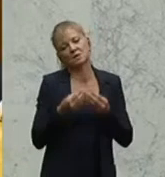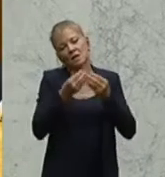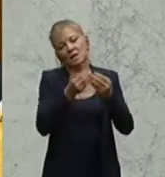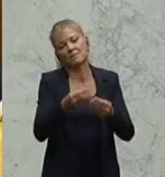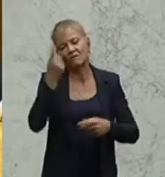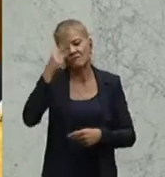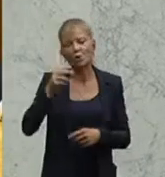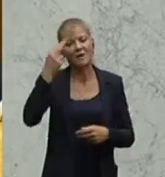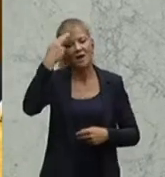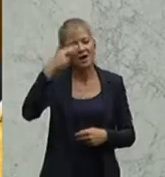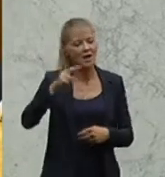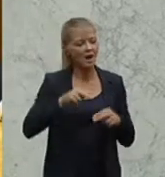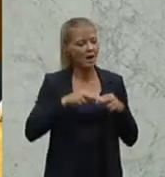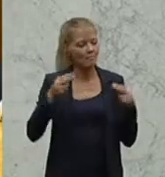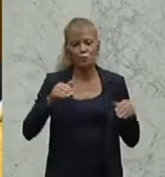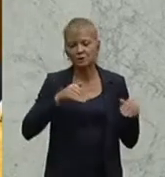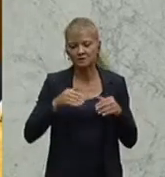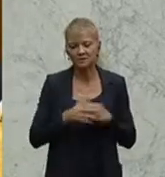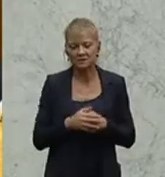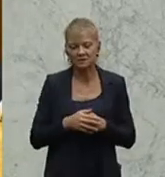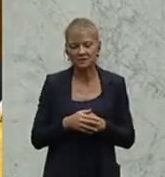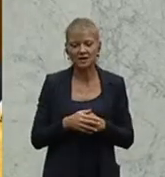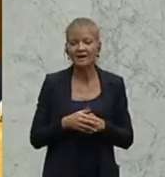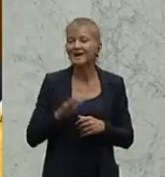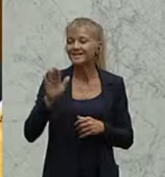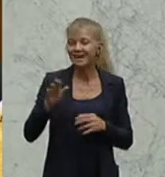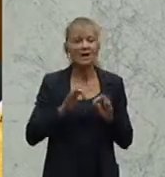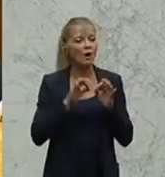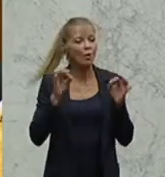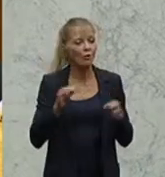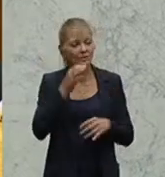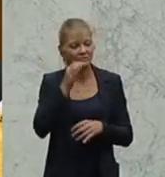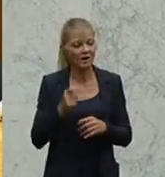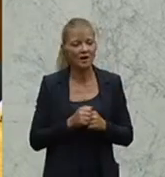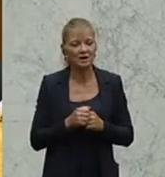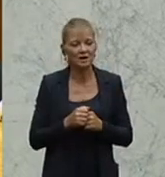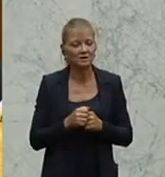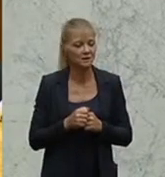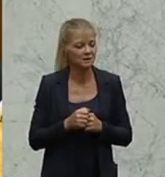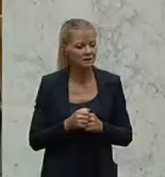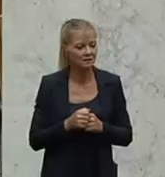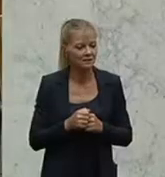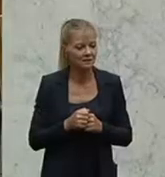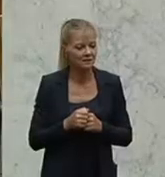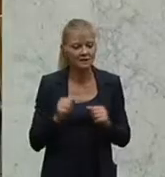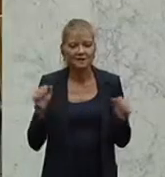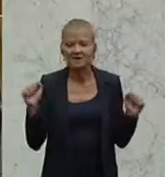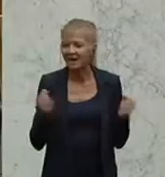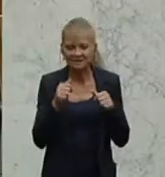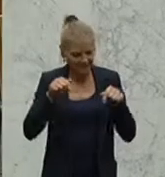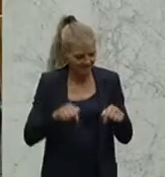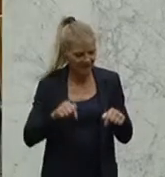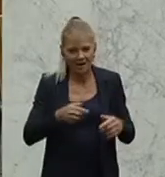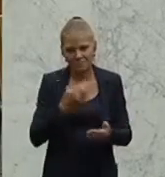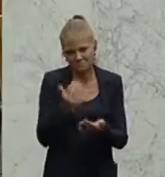wenn der Herr Bundesminister aus einem offenen Fahren jedenfalls nichts hier vor dem Nationalrat berichten kann.